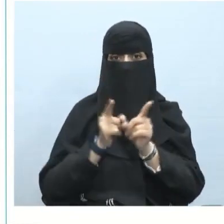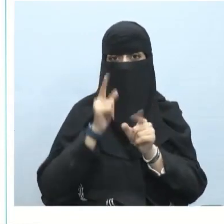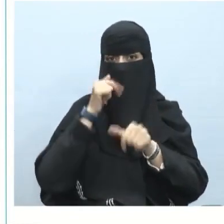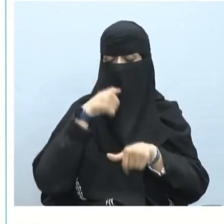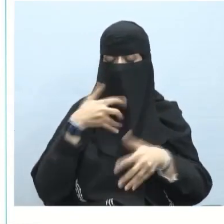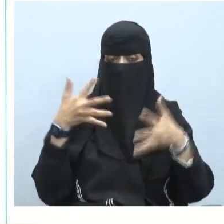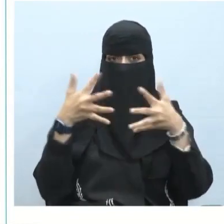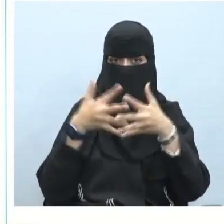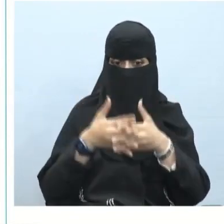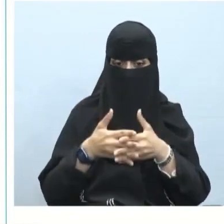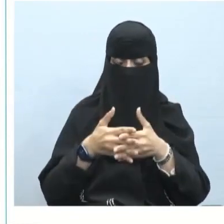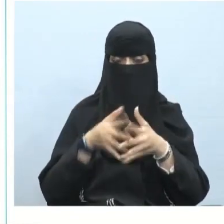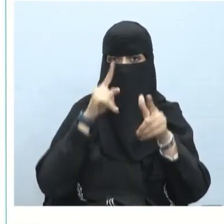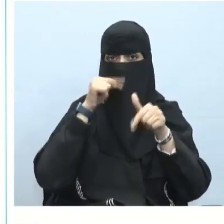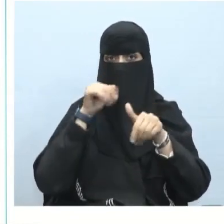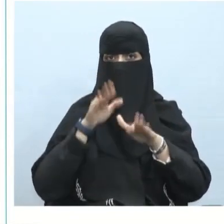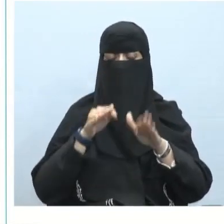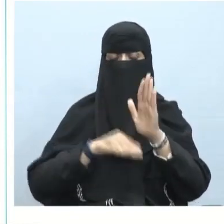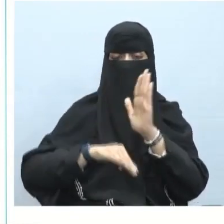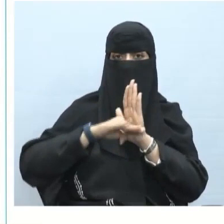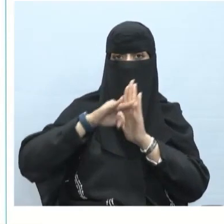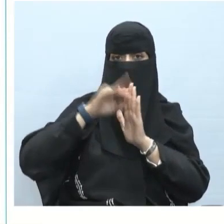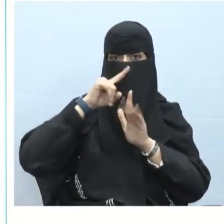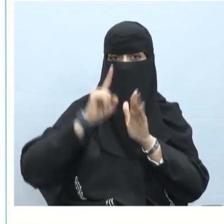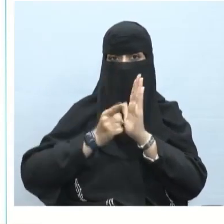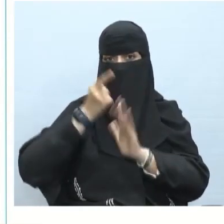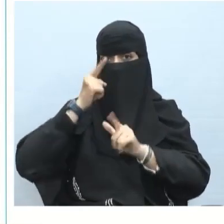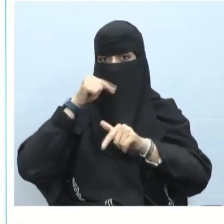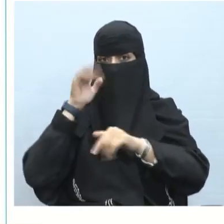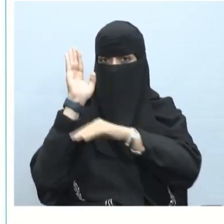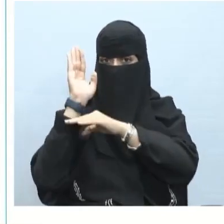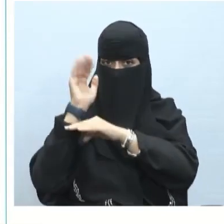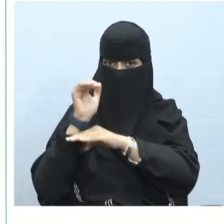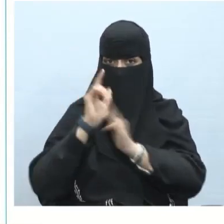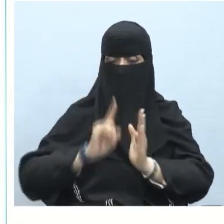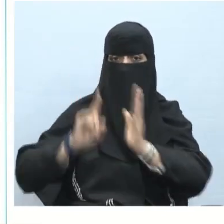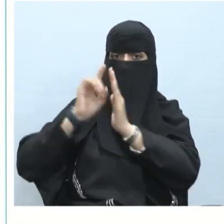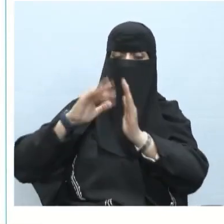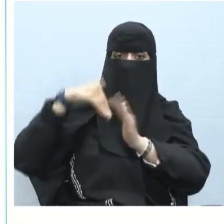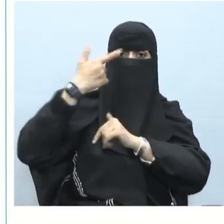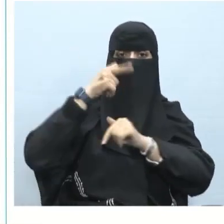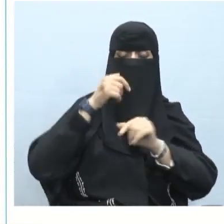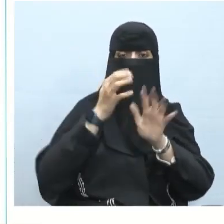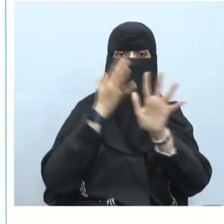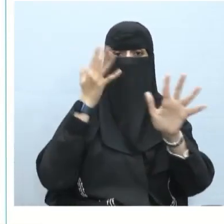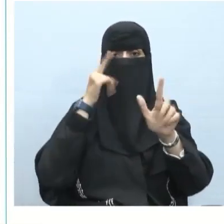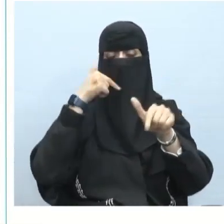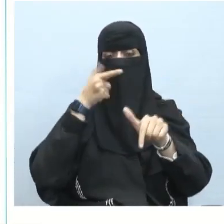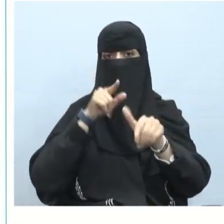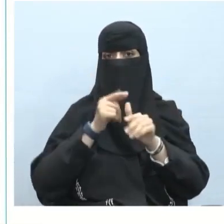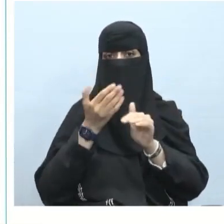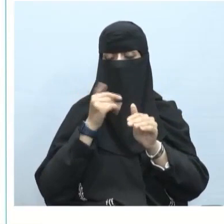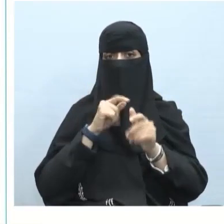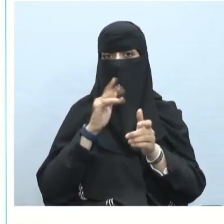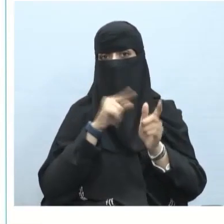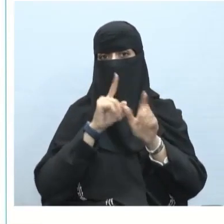لكن بترتيب يركع الإمام قبل ذلك ثم بعد ذلك المأموم لا يركع قبله